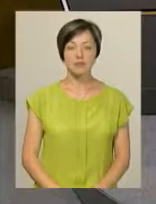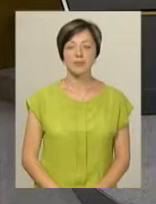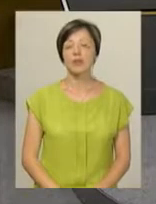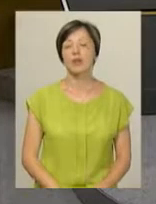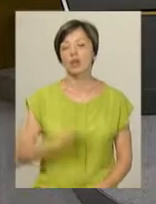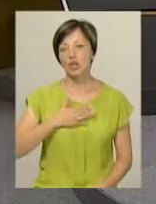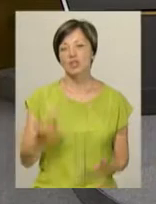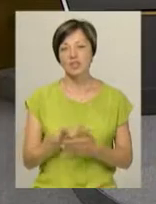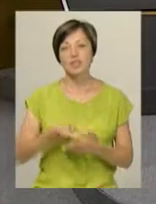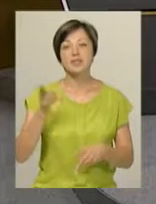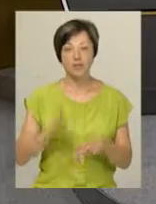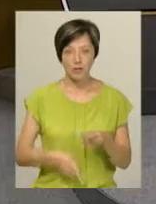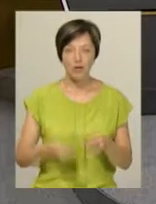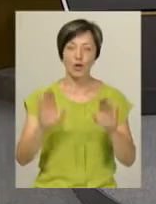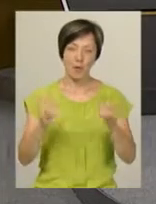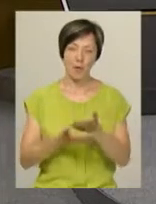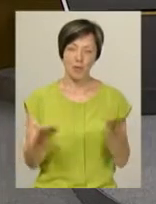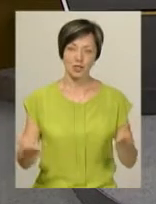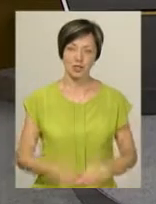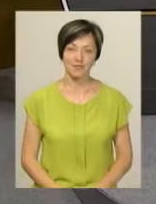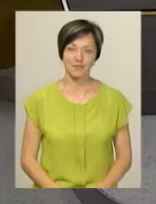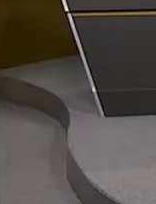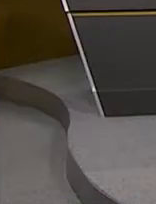Наш випуск завершено. До побачення.